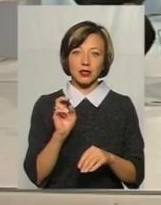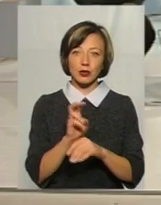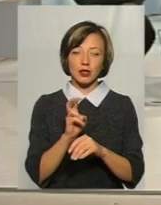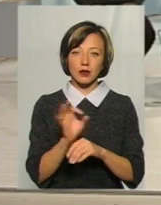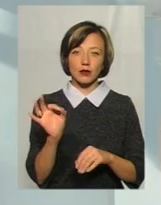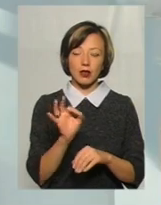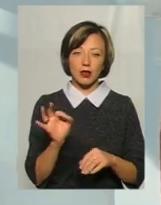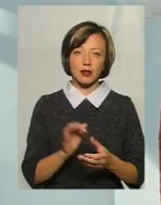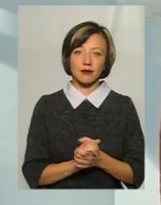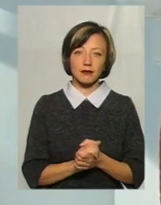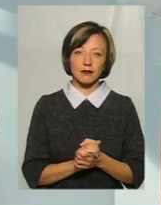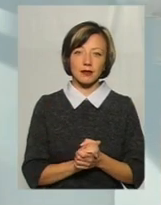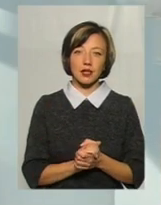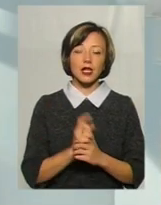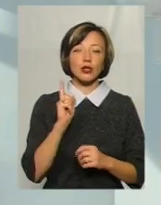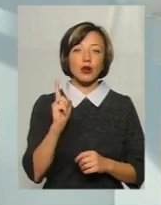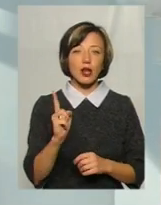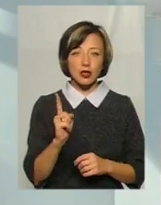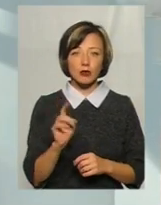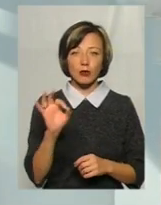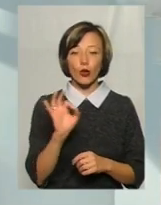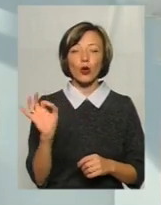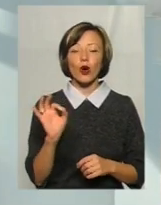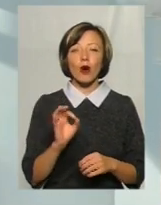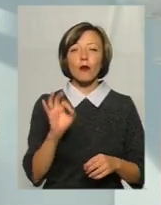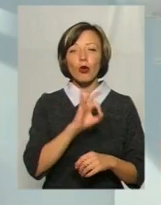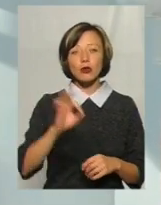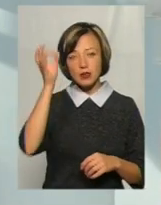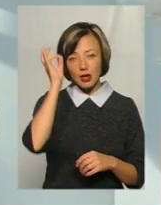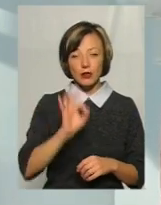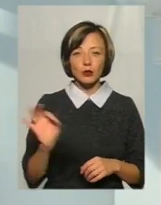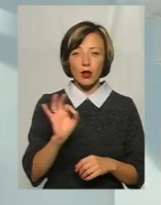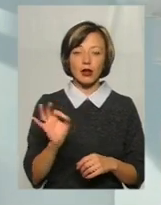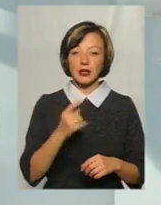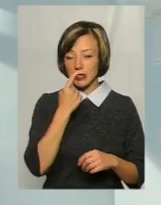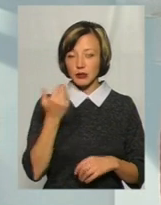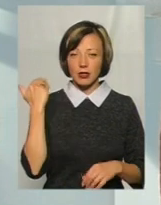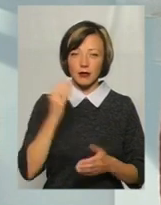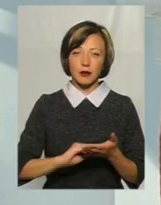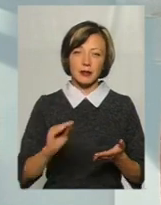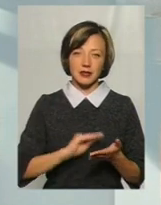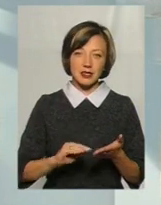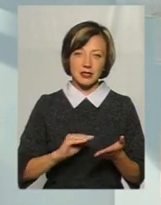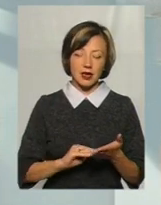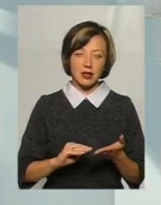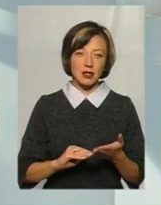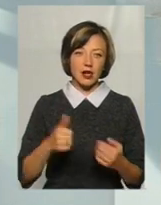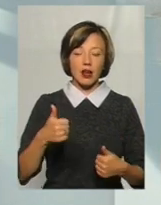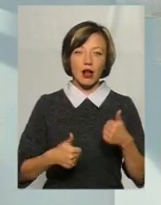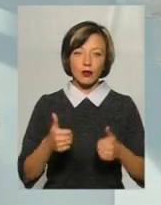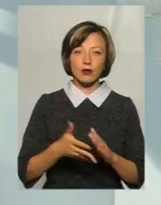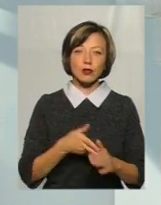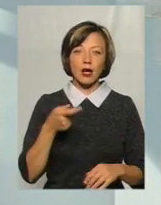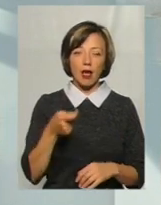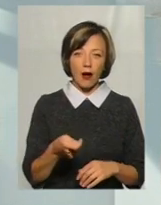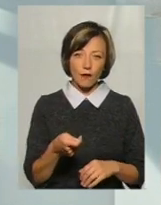туалет. І, до речі, за туалет, ви згадали, ми нещодавно написали грантову заявку